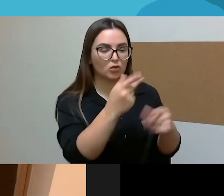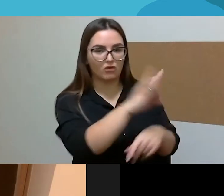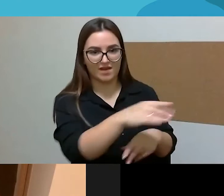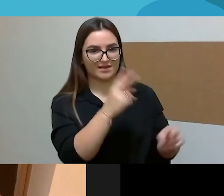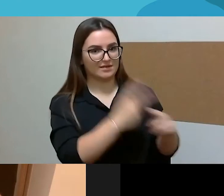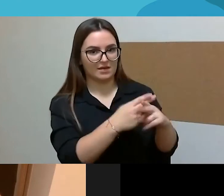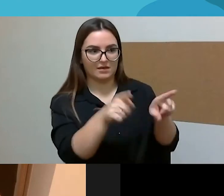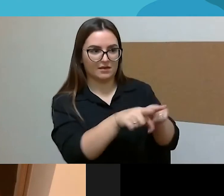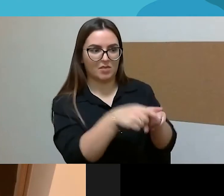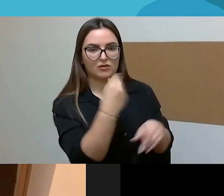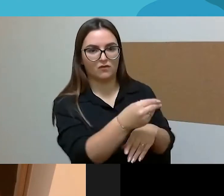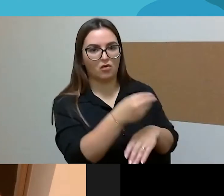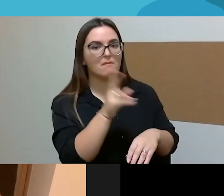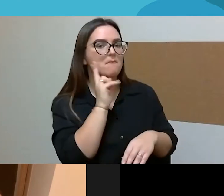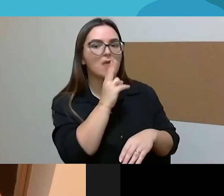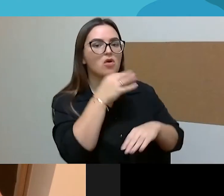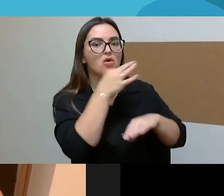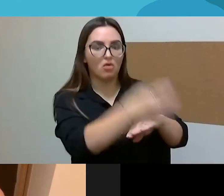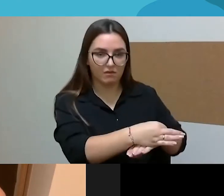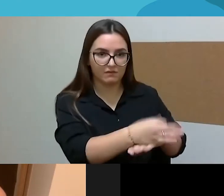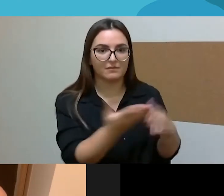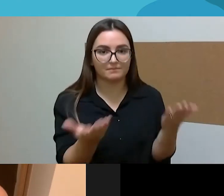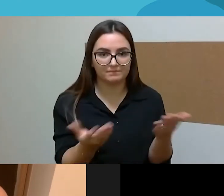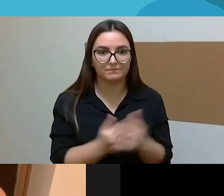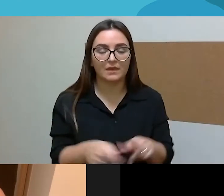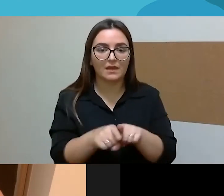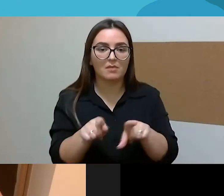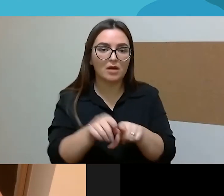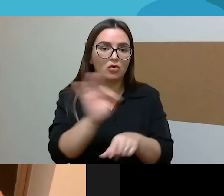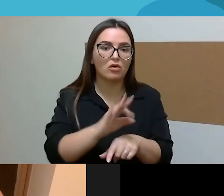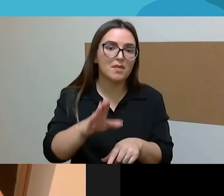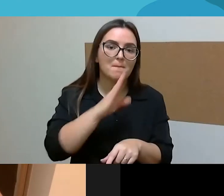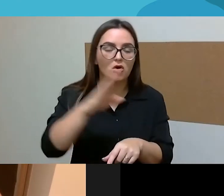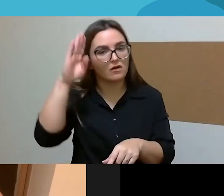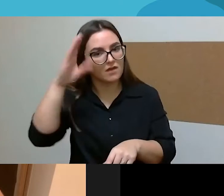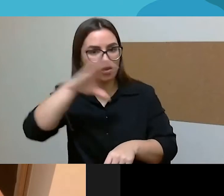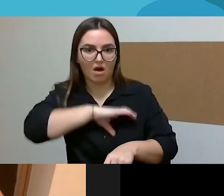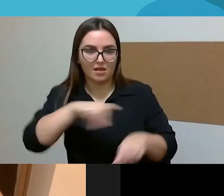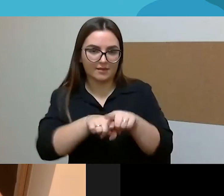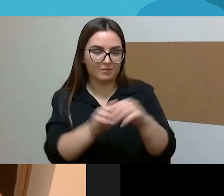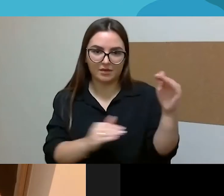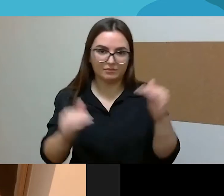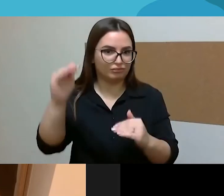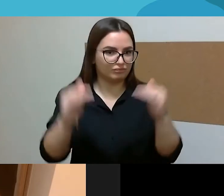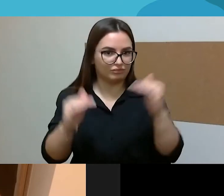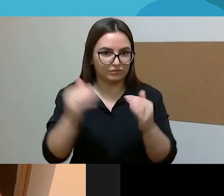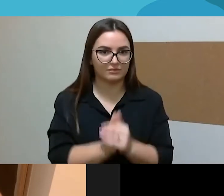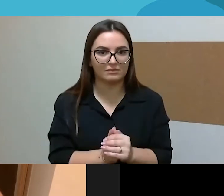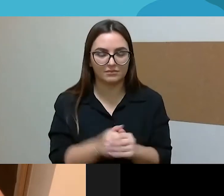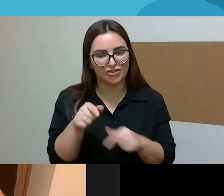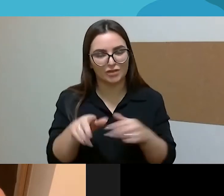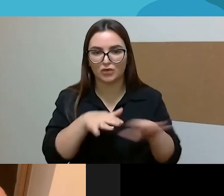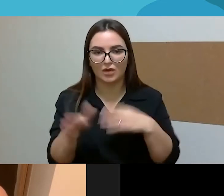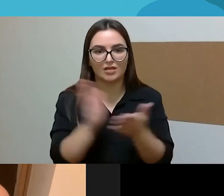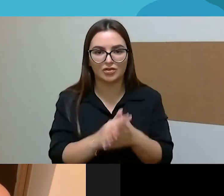atsistindi ir skirtingame darbo užmokestėje. Ir vėkios abionės tai yra blogai. Lietuva nėra išskirtinė šiuo atveju